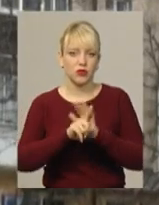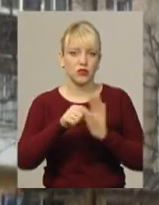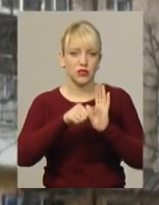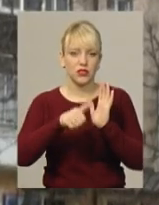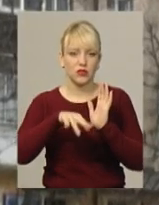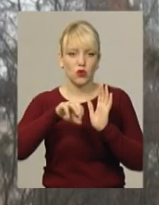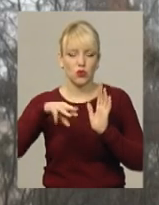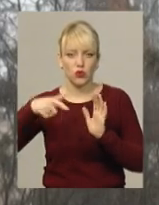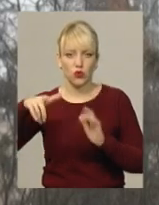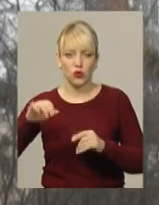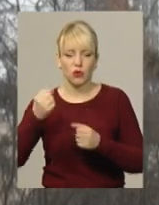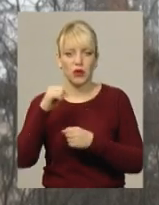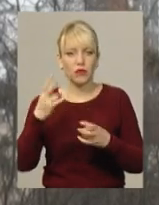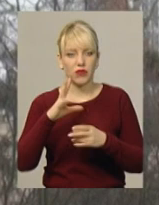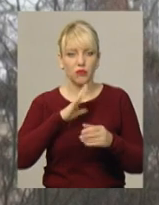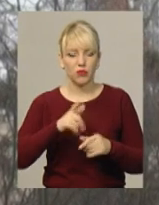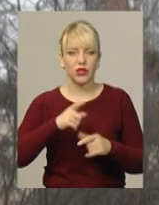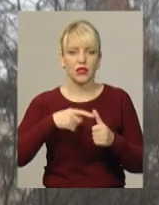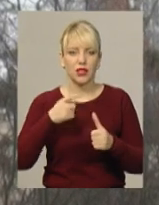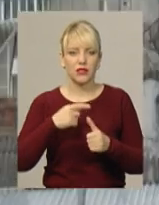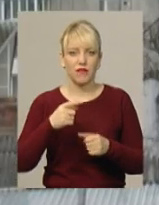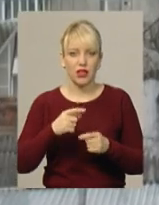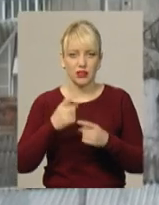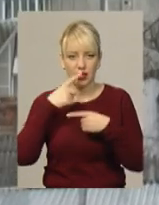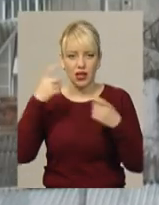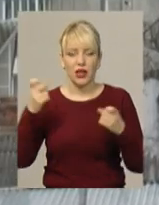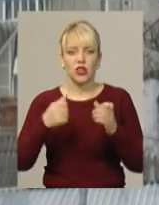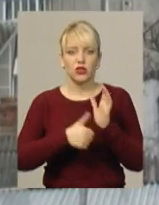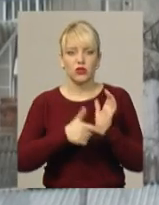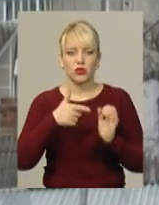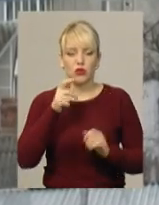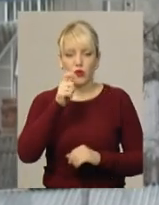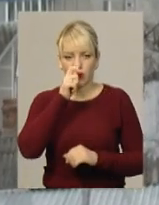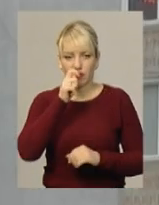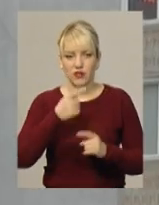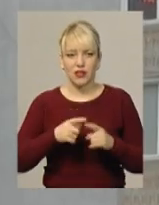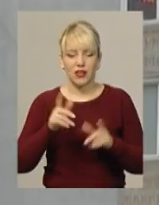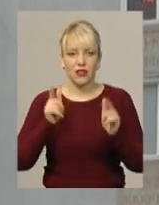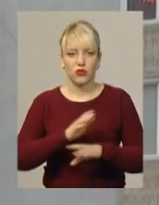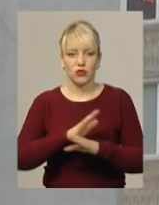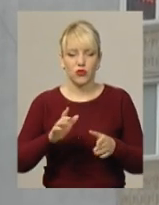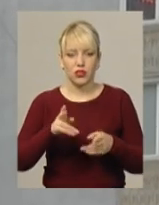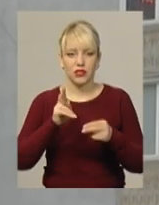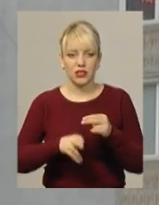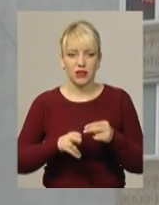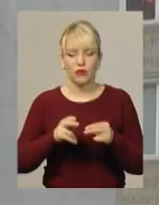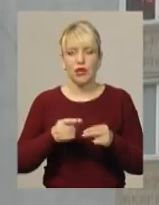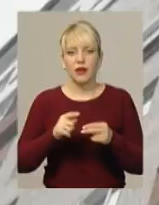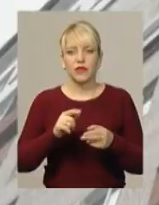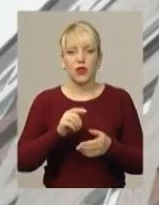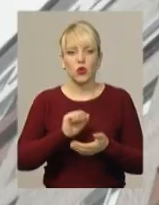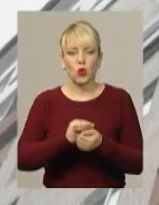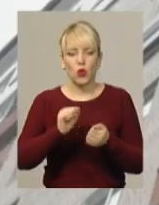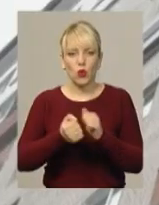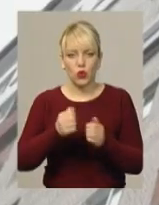лютого, переможців мали назвати 6 квітня. Та через неузгодженість документації кінцеву дату перенесли на 20 квітня, говорить